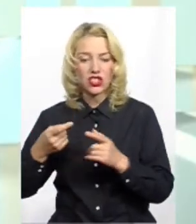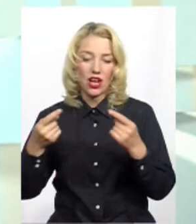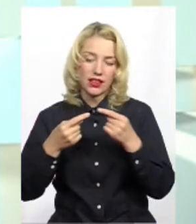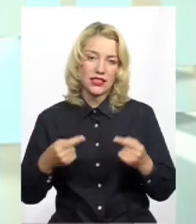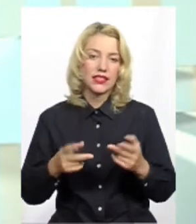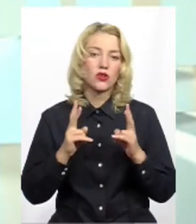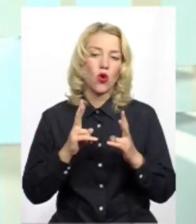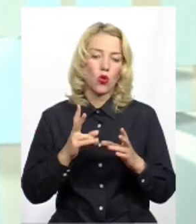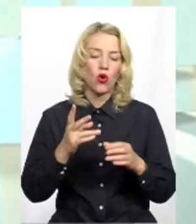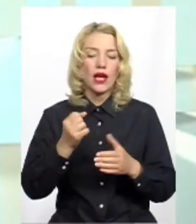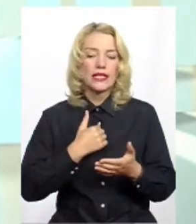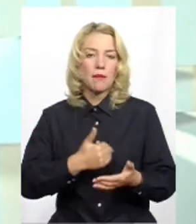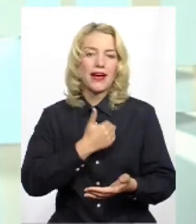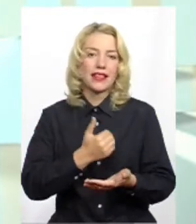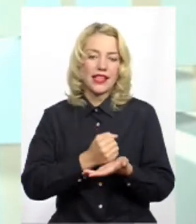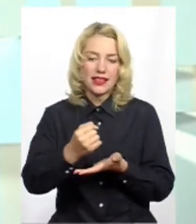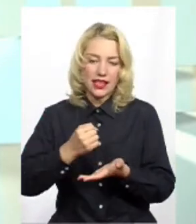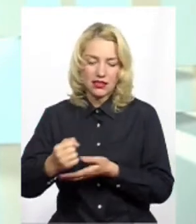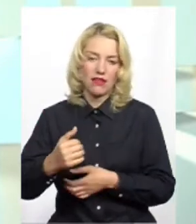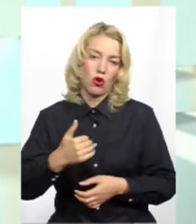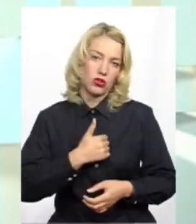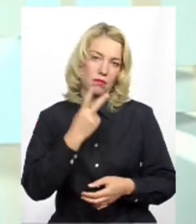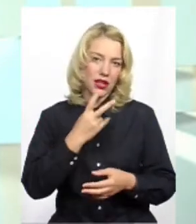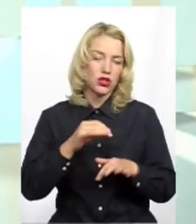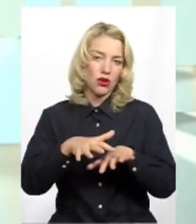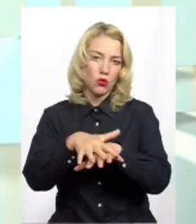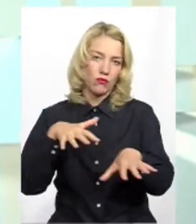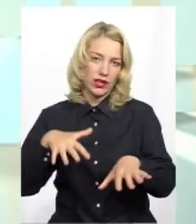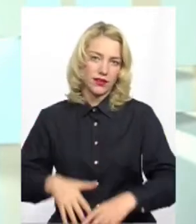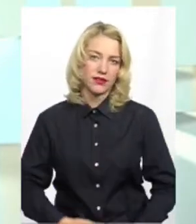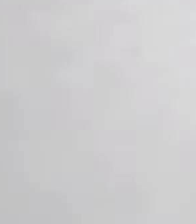претендентів на парламентські крізла ви хотіли б бачити у Верховній Раді.